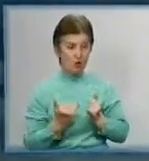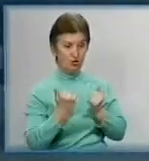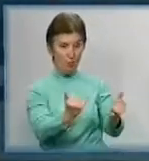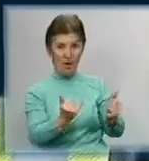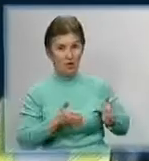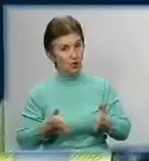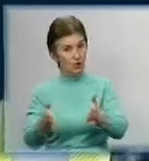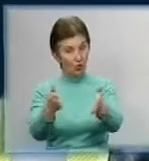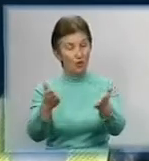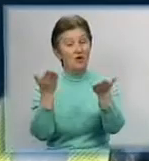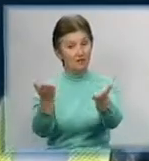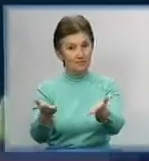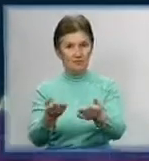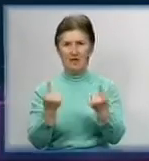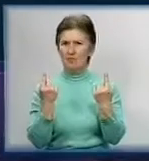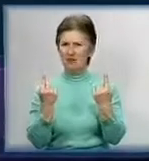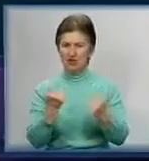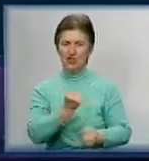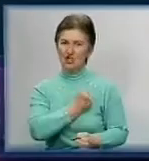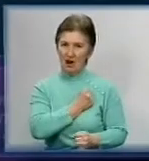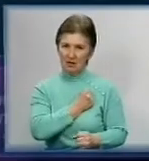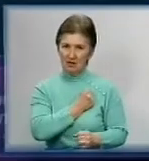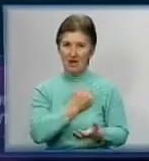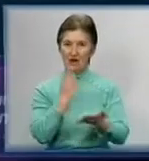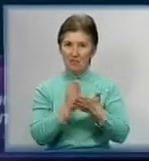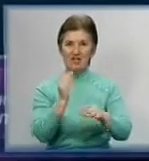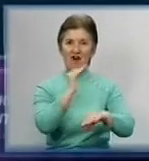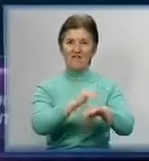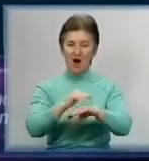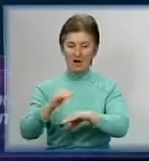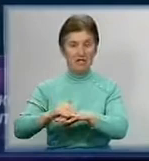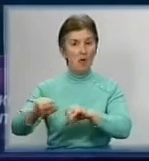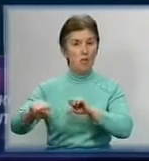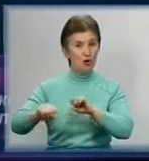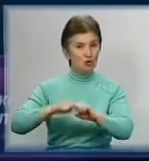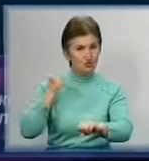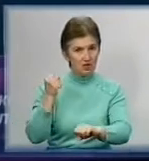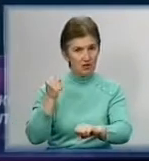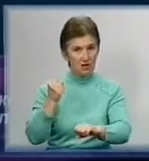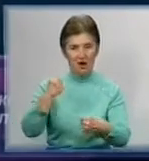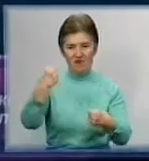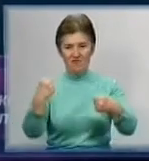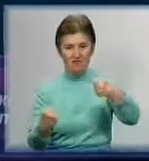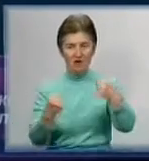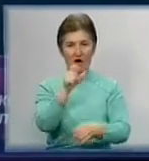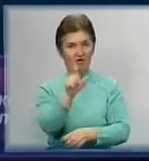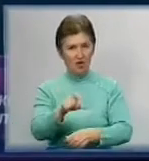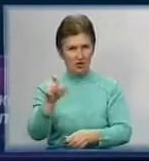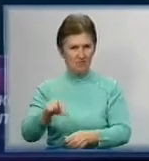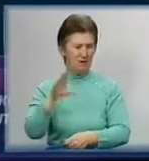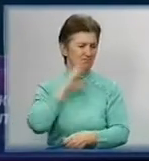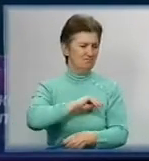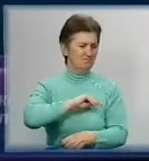гривень. На превеликий жаль, то ще мають факти порушень водіями, ігнорування